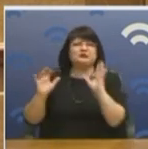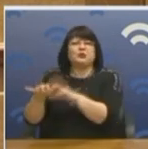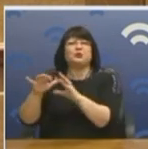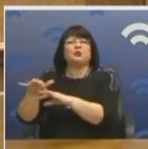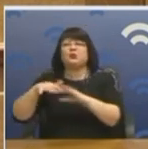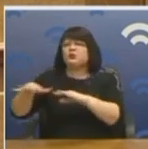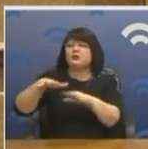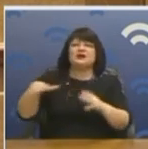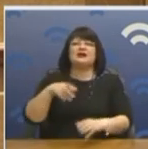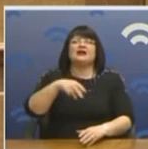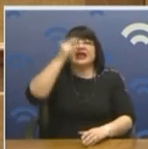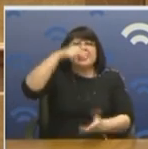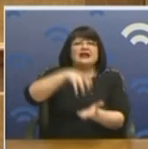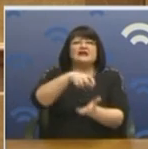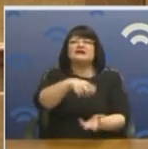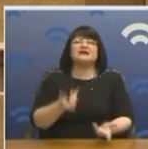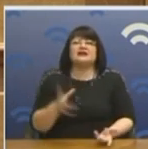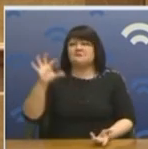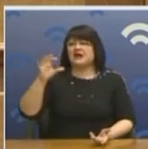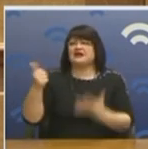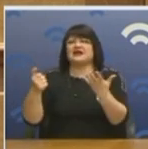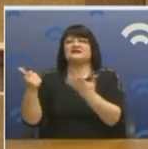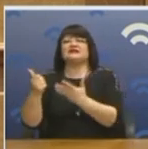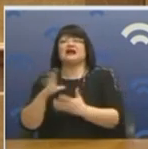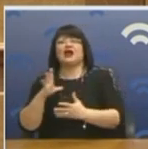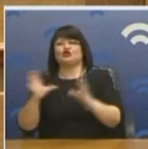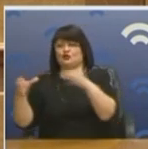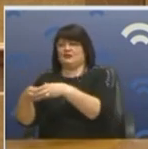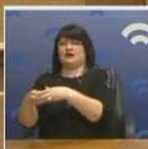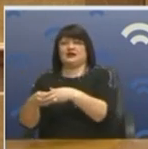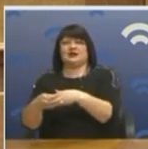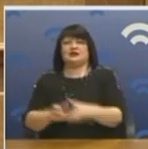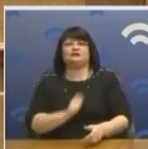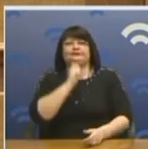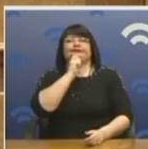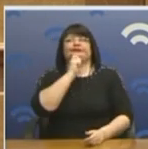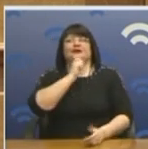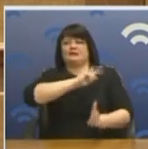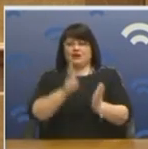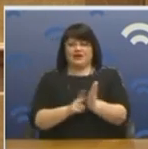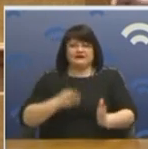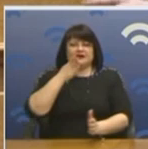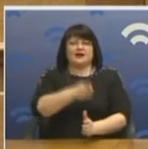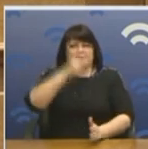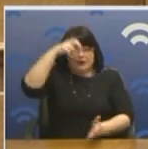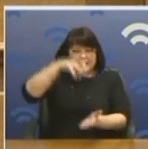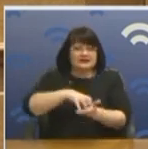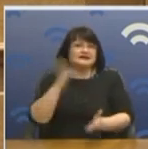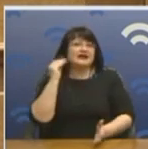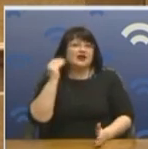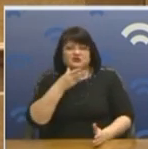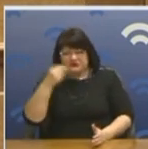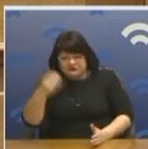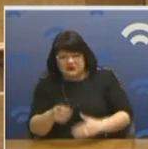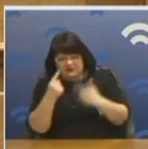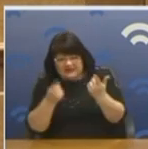έξω, πέσαν μπάλα μεταξύ τους. 50 άτομα, 60 άτομα. Γιατί ο Έλληνας να απαγορεύεται να βγει και αυτός να επιτρέπεται. Και είδαμε την κατάντια τους με τους